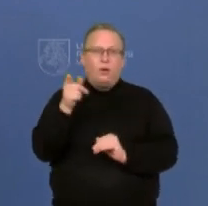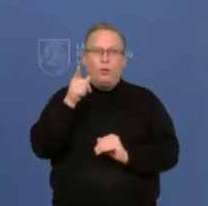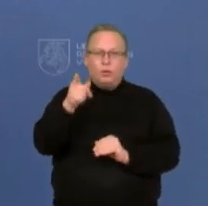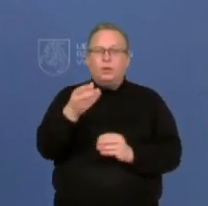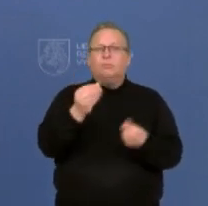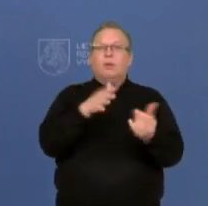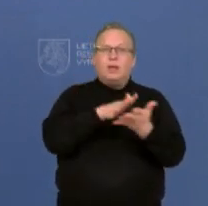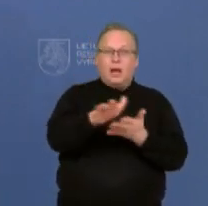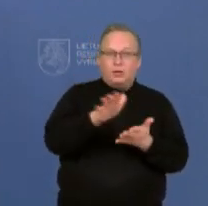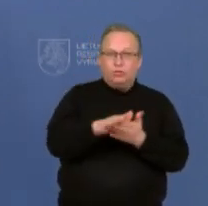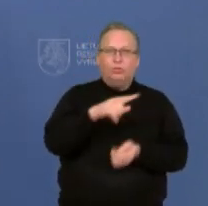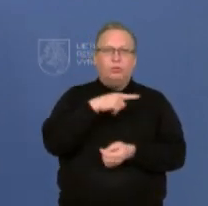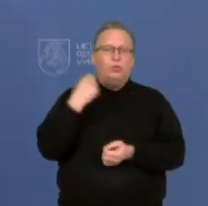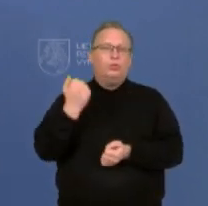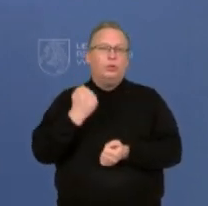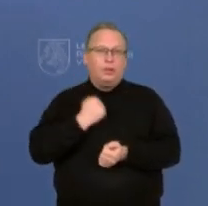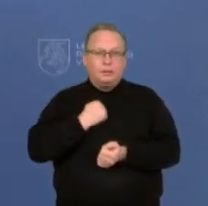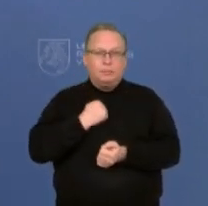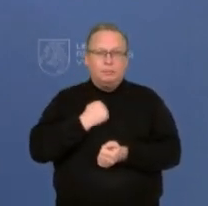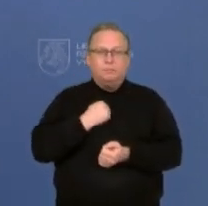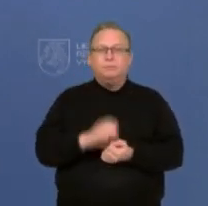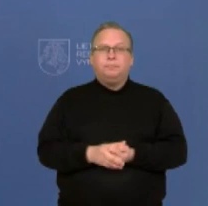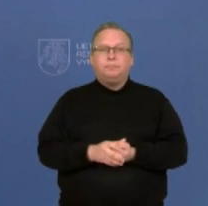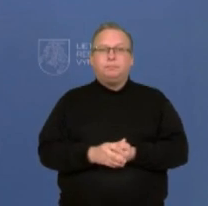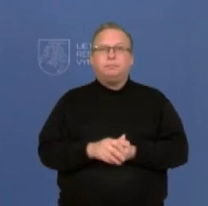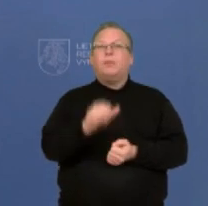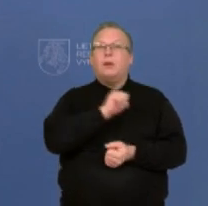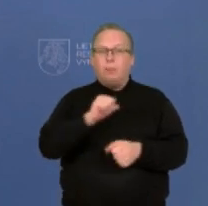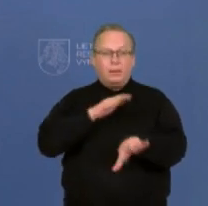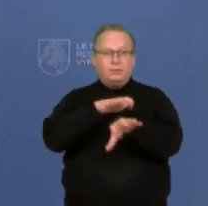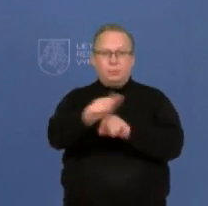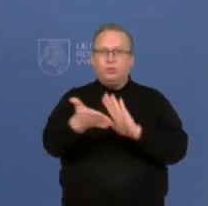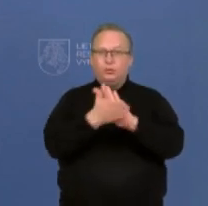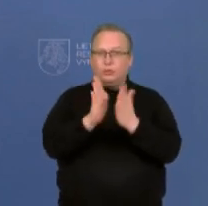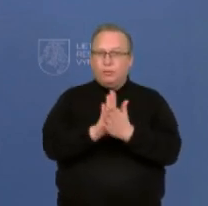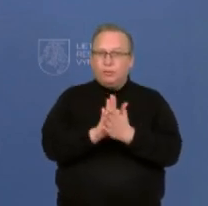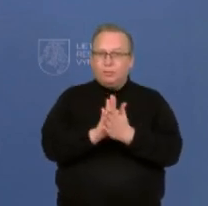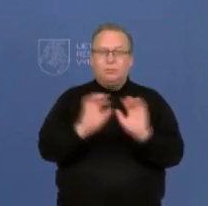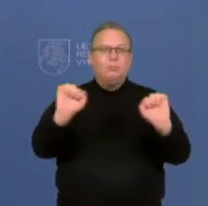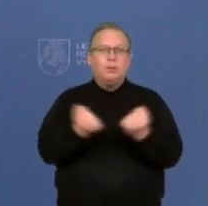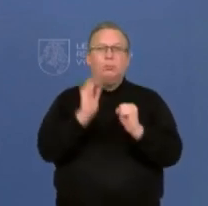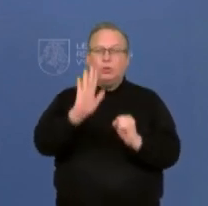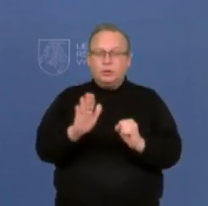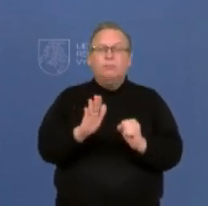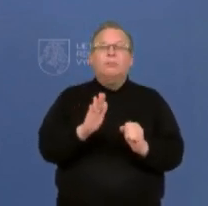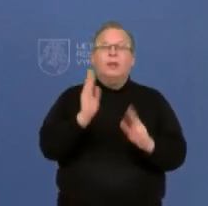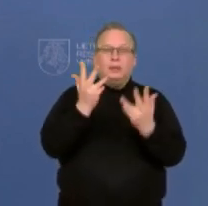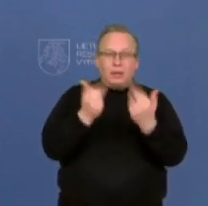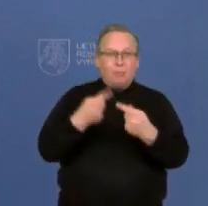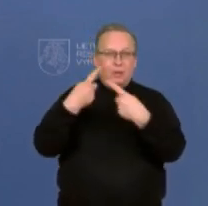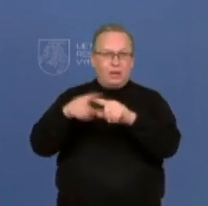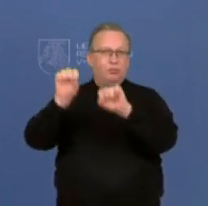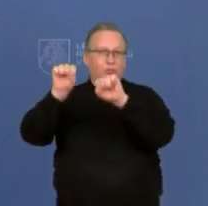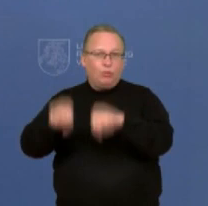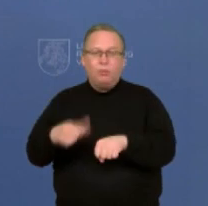ir kaštų ir negalėsime patys pavežti. Tai, žinote, turim, tai teoriškai ir techniškai yra įmanoma, ne,